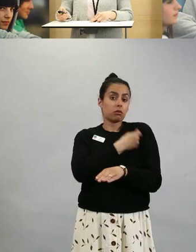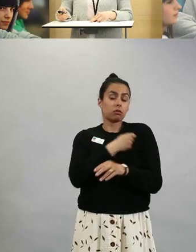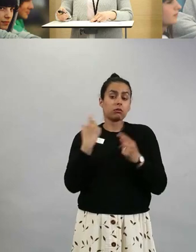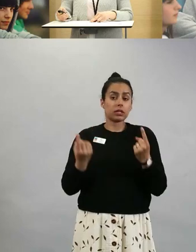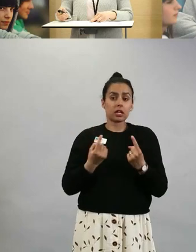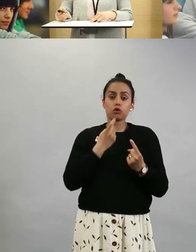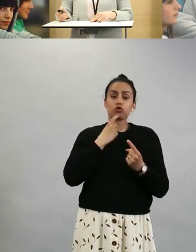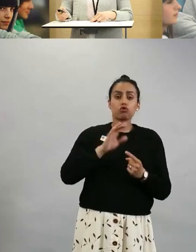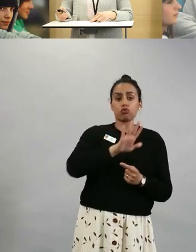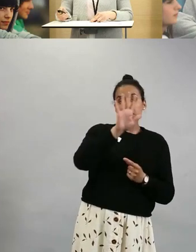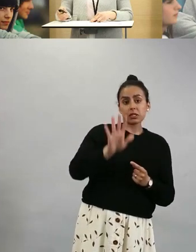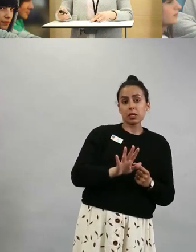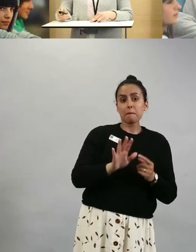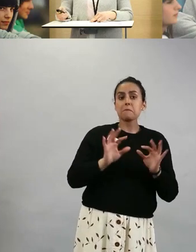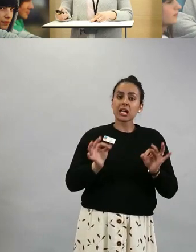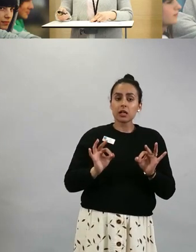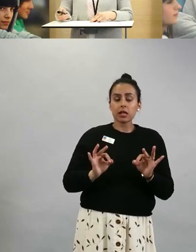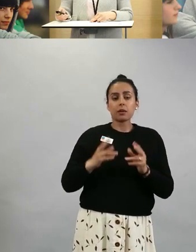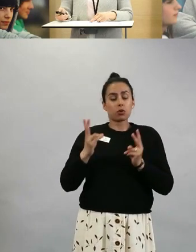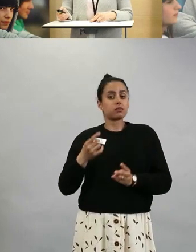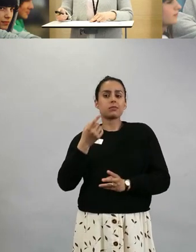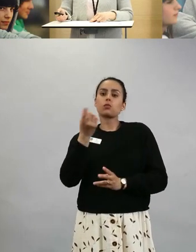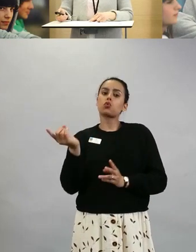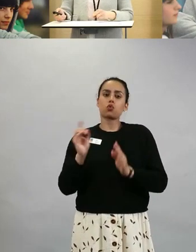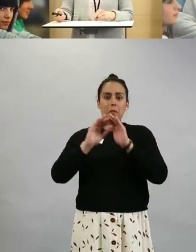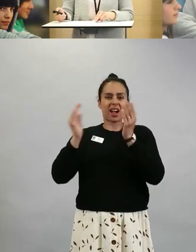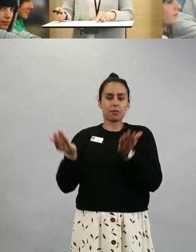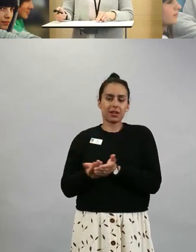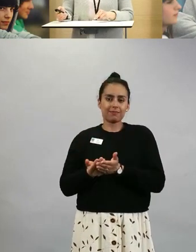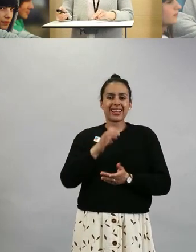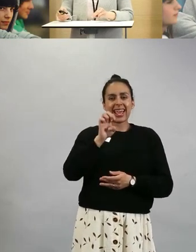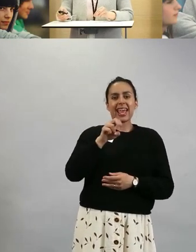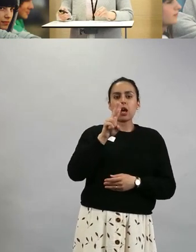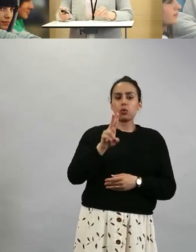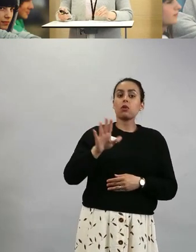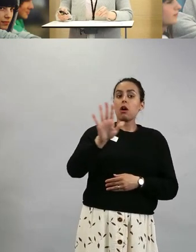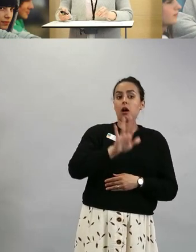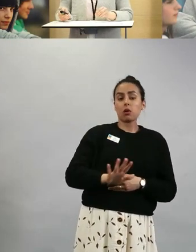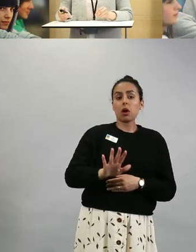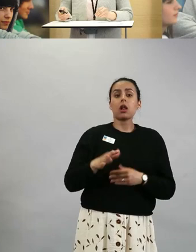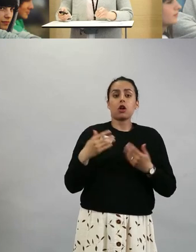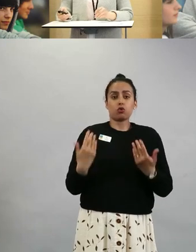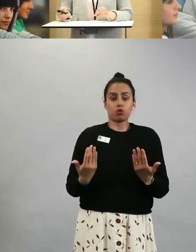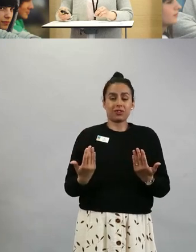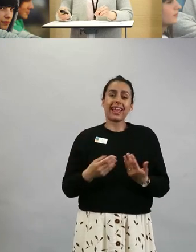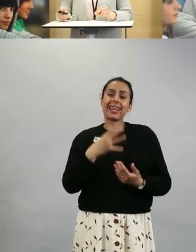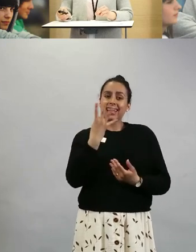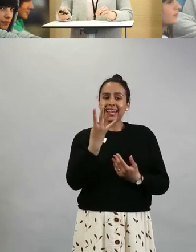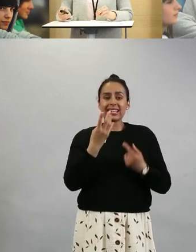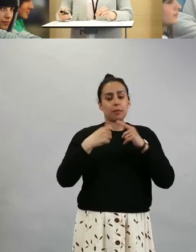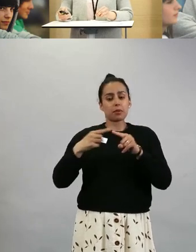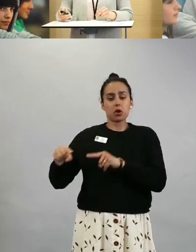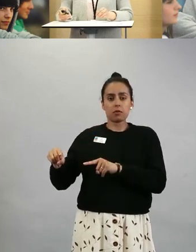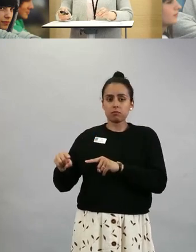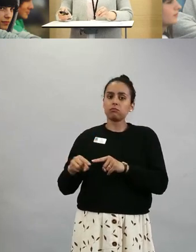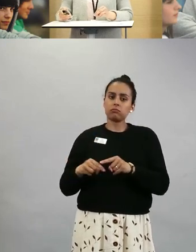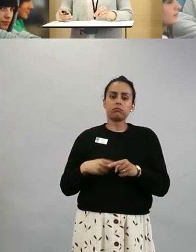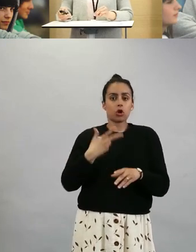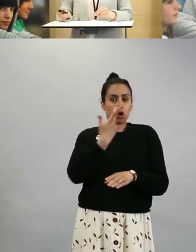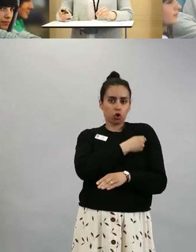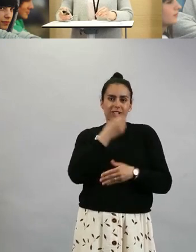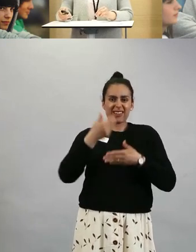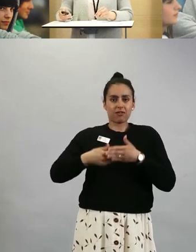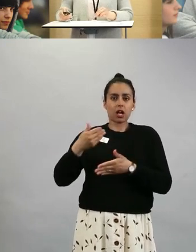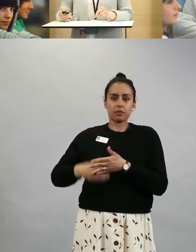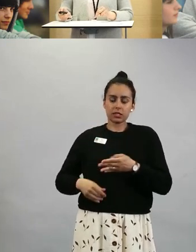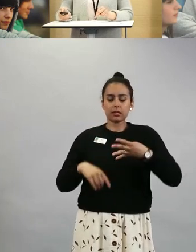muualla maailmalla. Eli EUn alueellahan on nyt neljä erilaista rokotevalmistetta, joilla